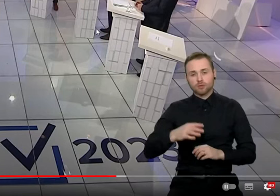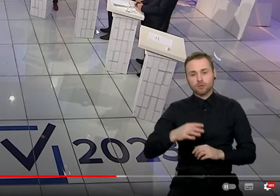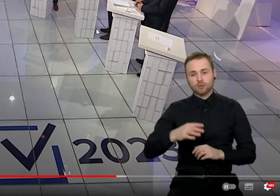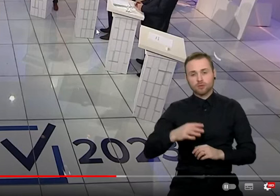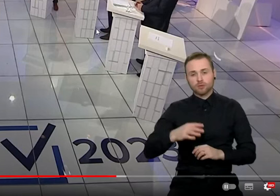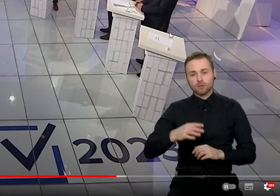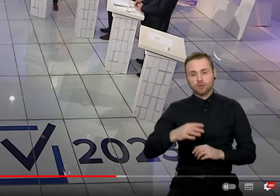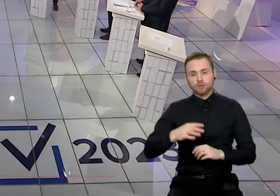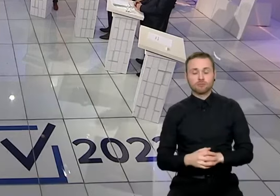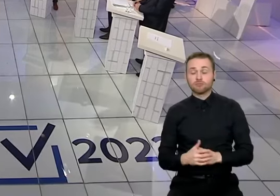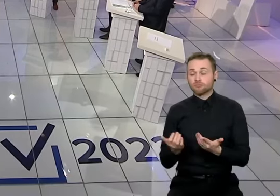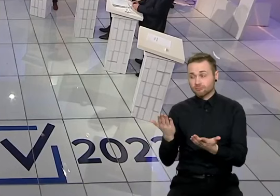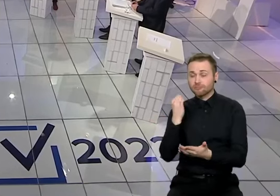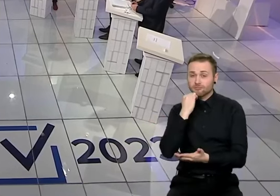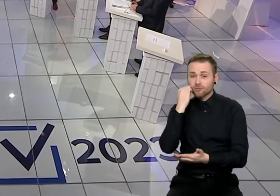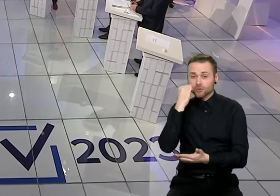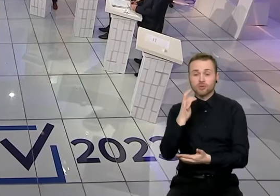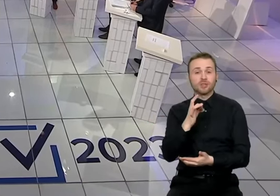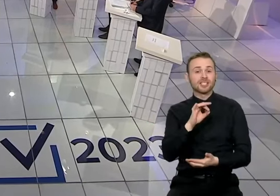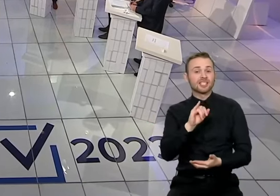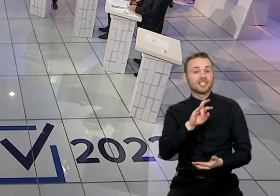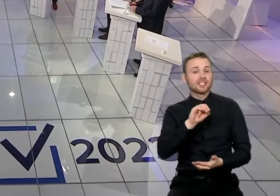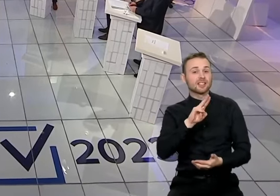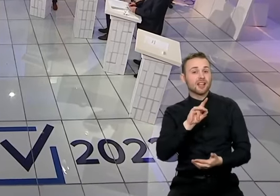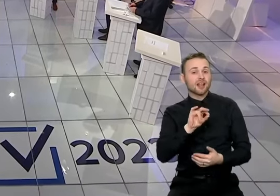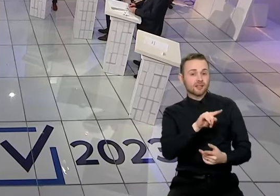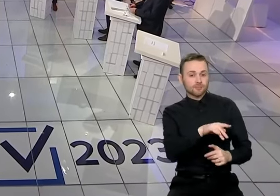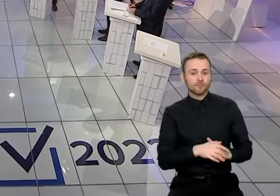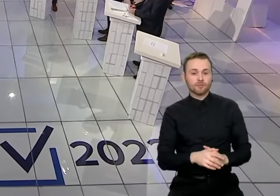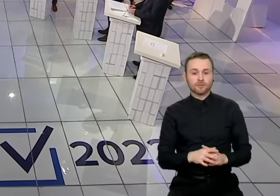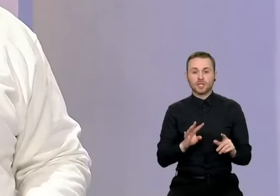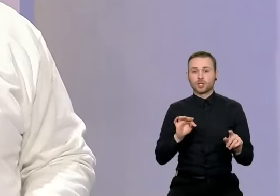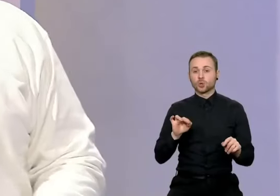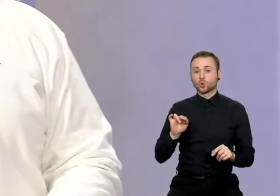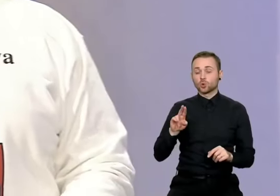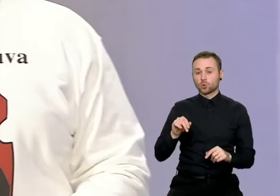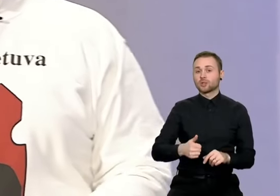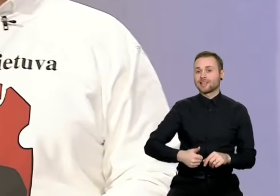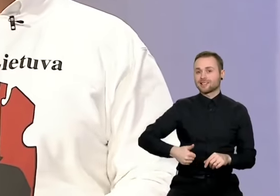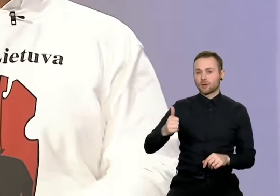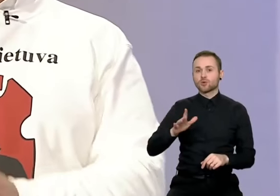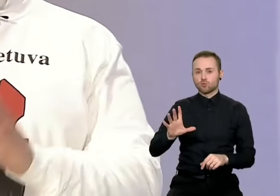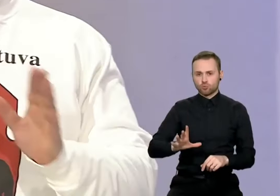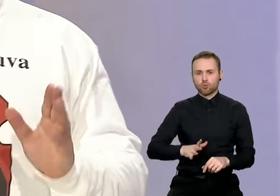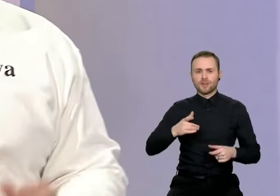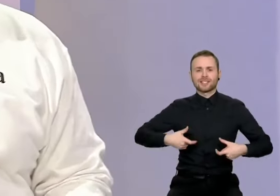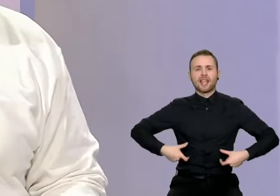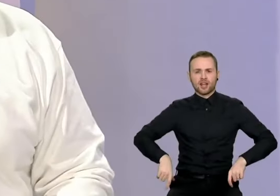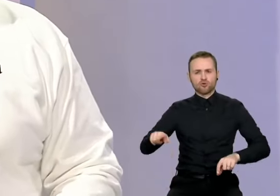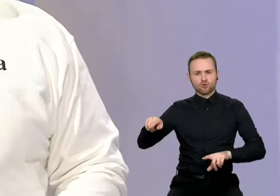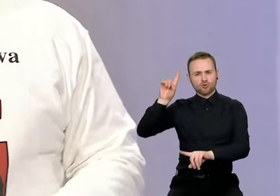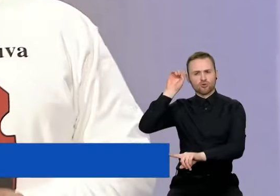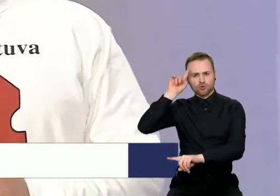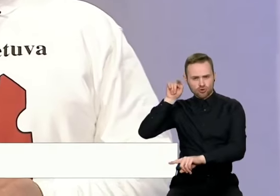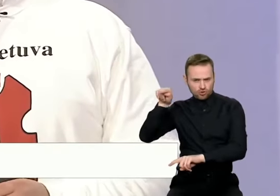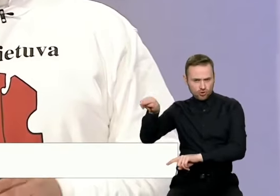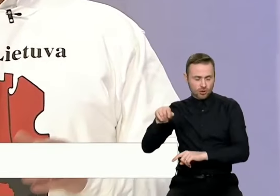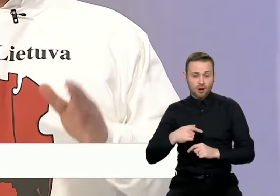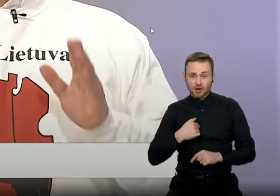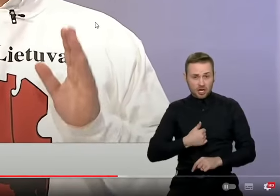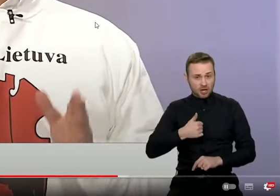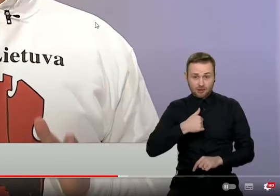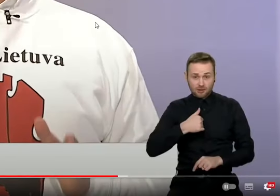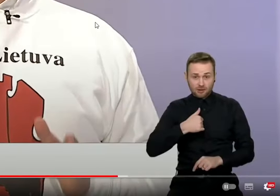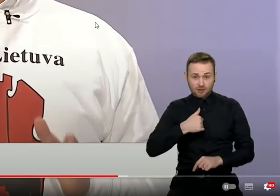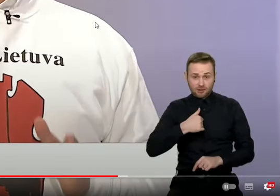neturim tokiu asuminsiu. Tai turbūt geriau, kai valdos tutkus nepasakysi, kai buvęs generolas, tai jisai žino šios dalykos. True. O